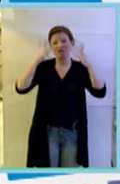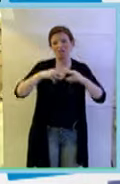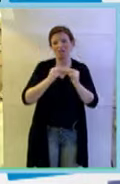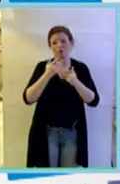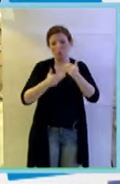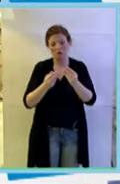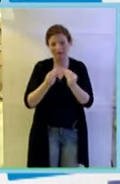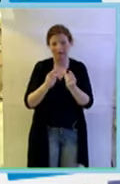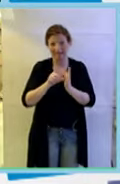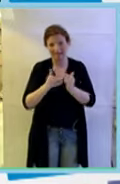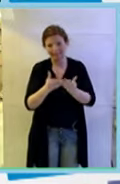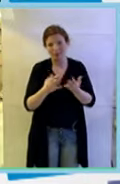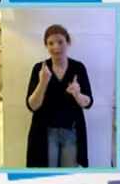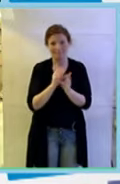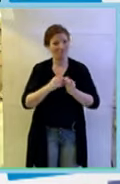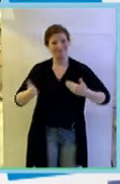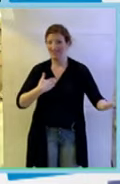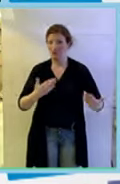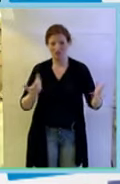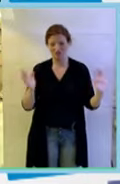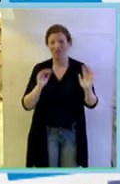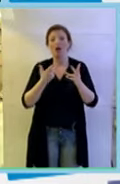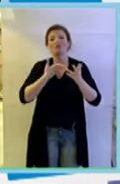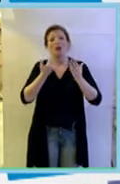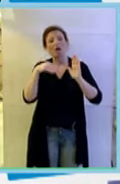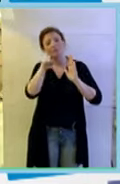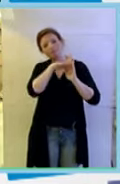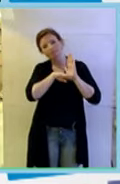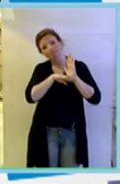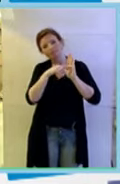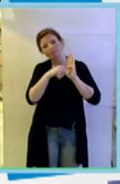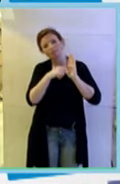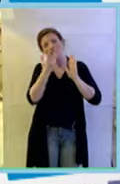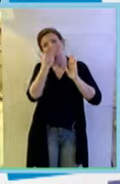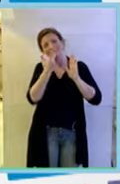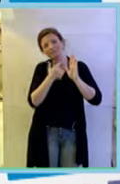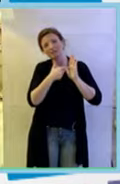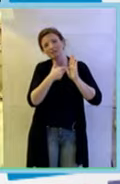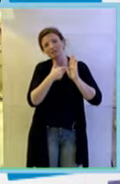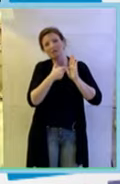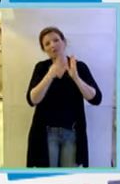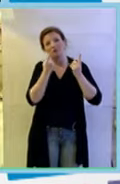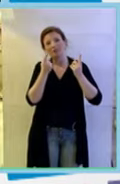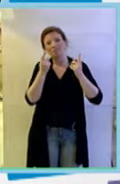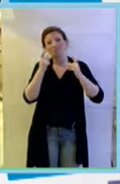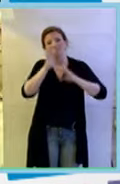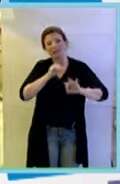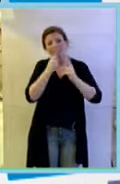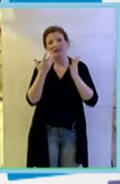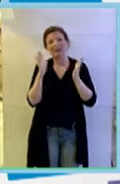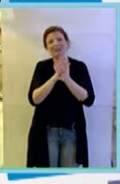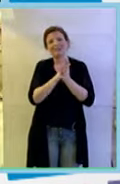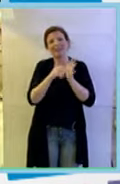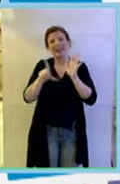bisogna fare presto bisogna fare presto un piano diciamo di mettere di preparare un articolo di legge